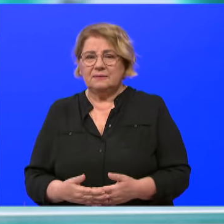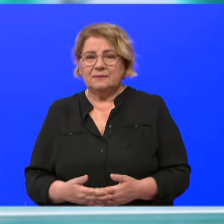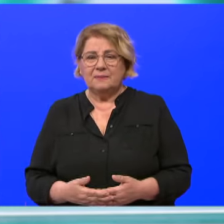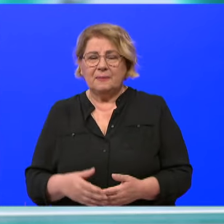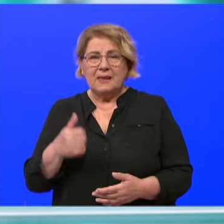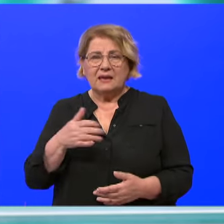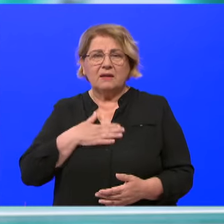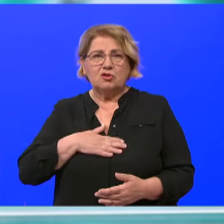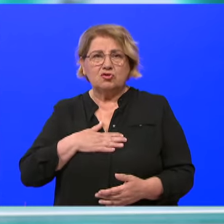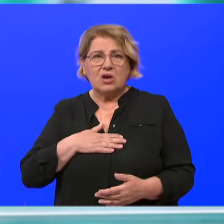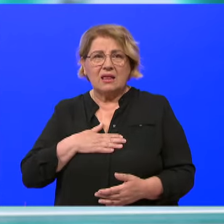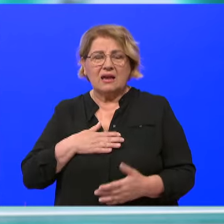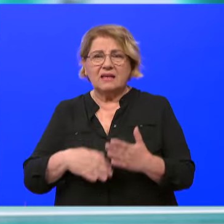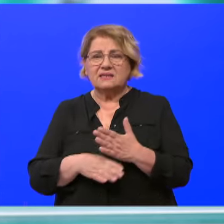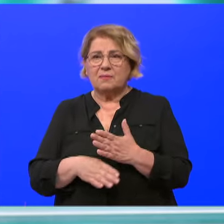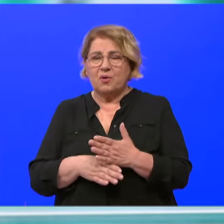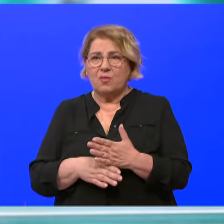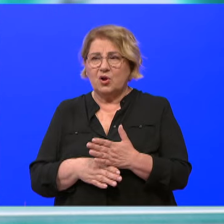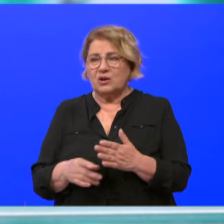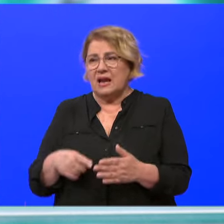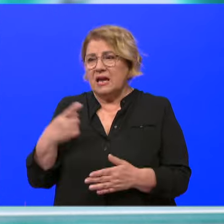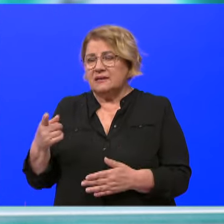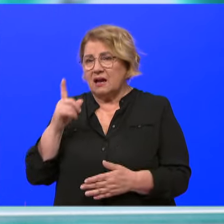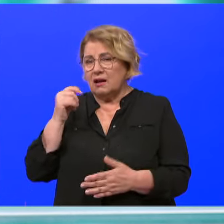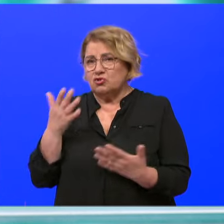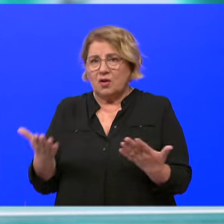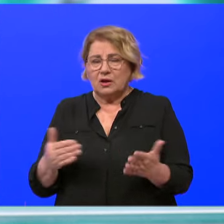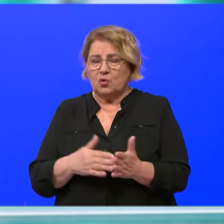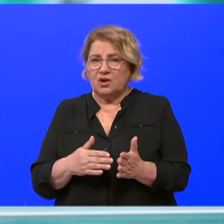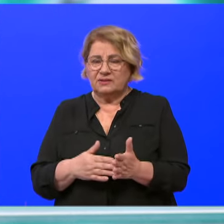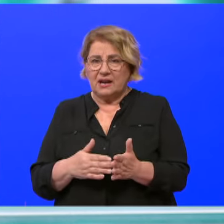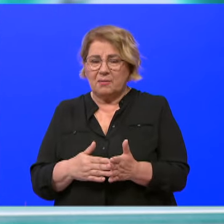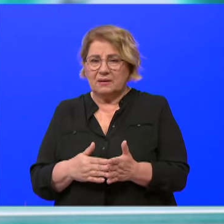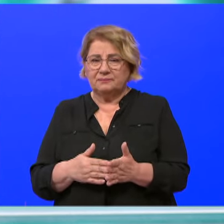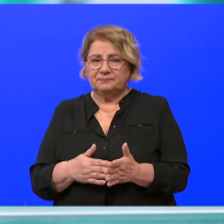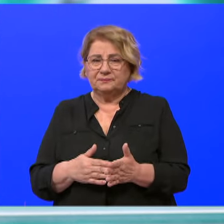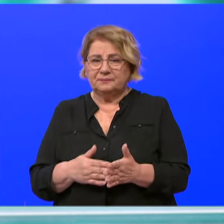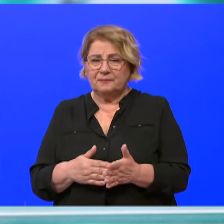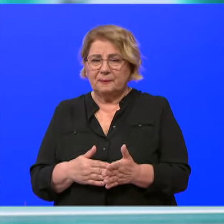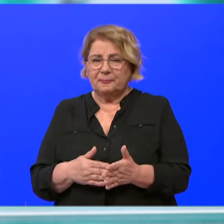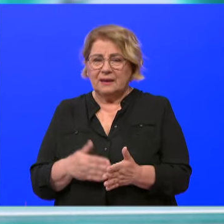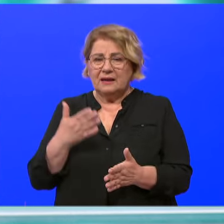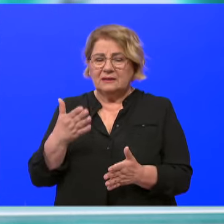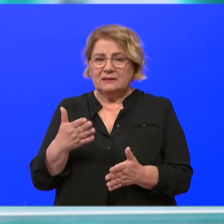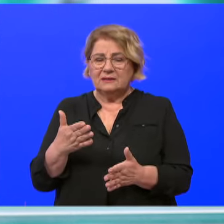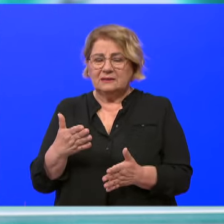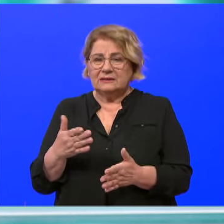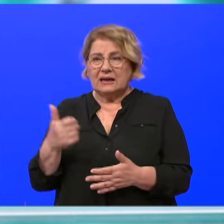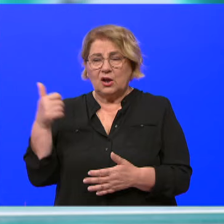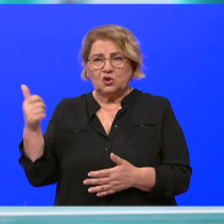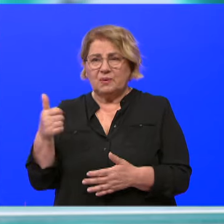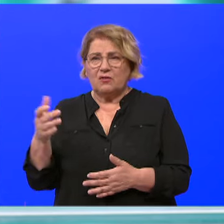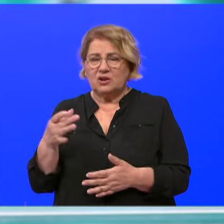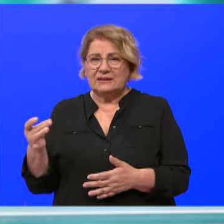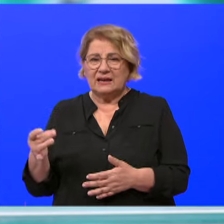želje da se pomogne bratu čovjeku oluji. I naša je ona od prvog